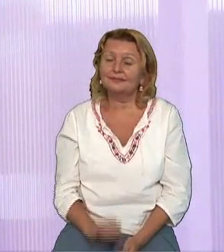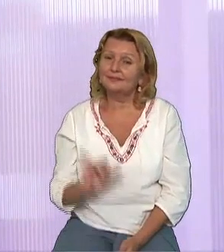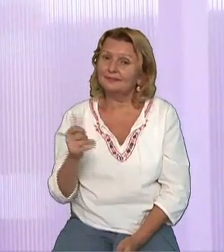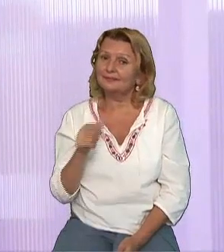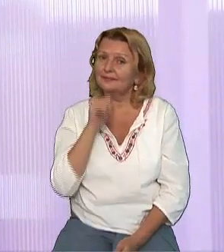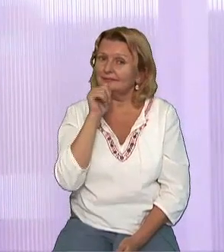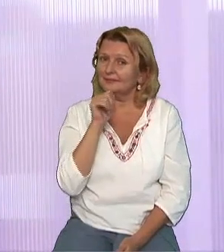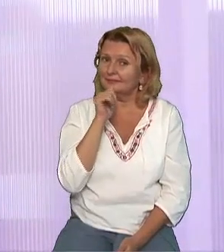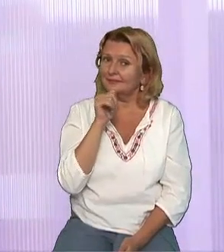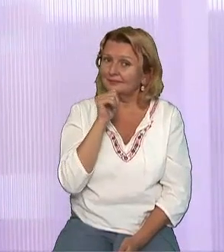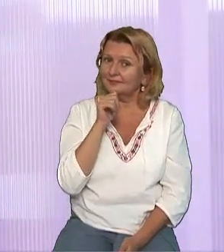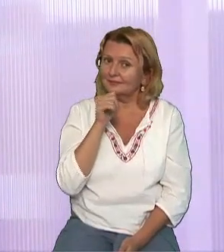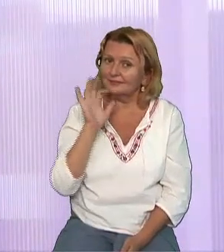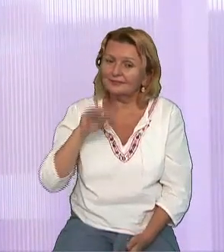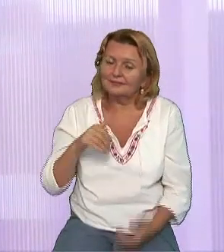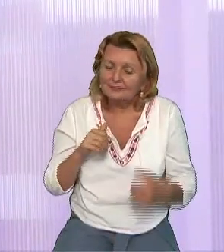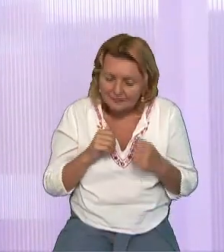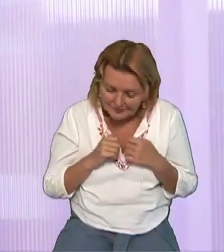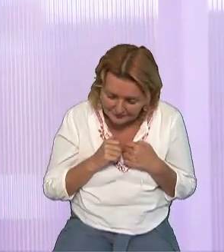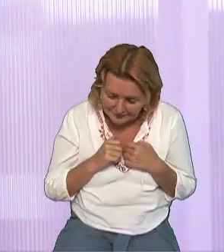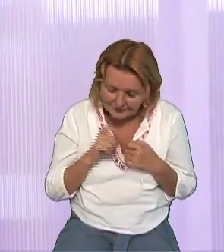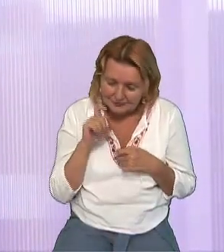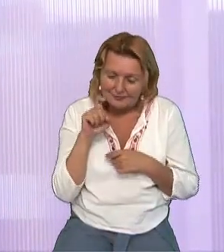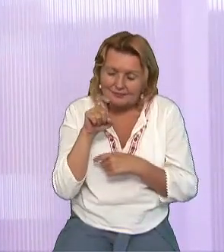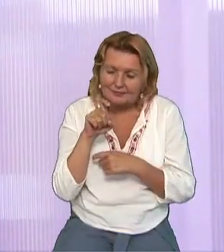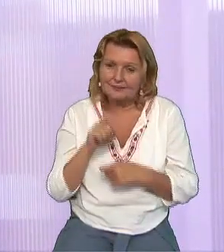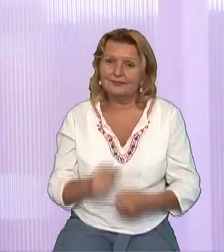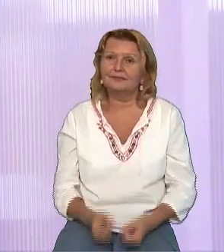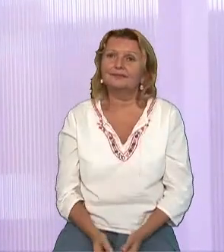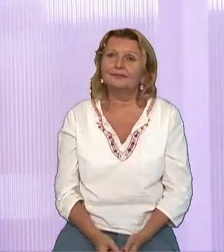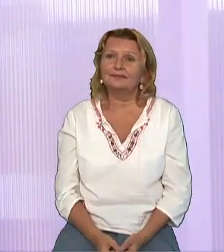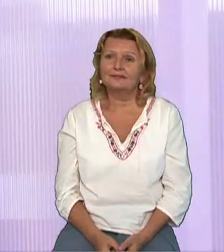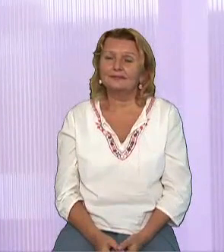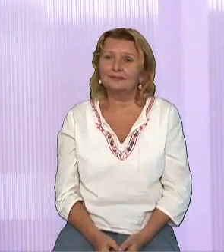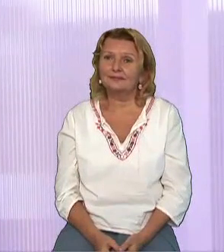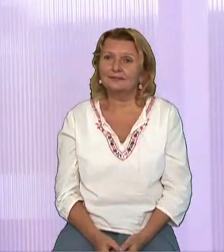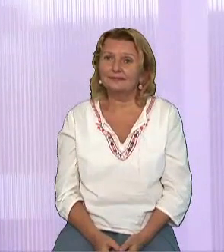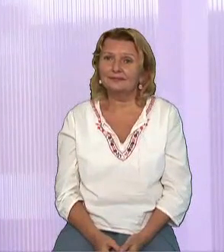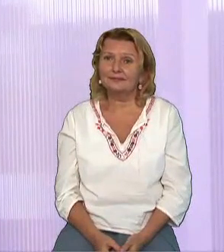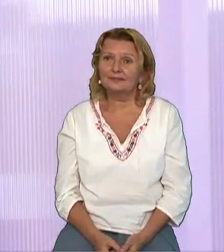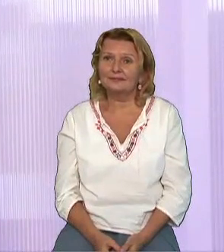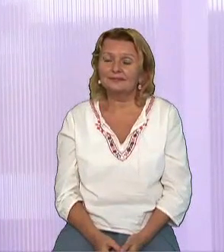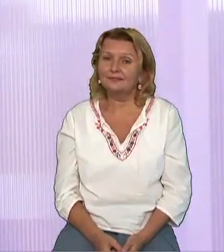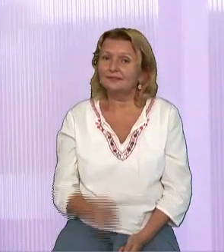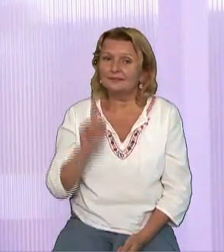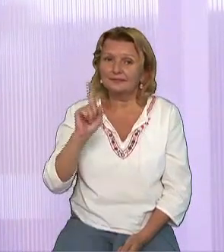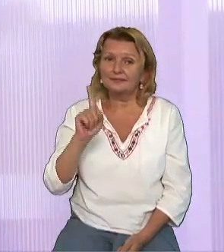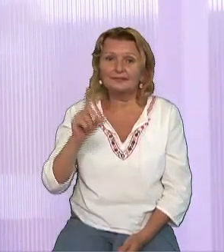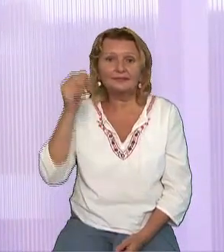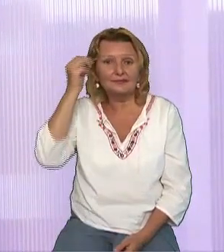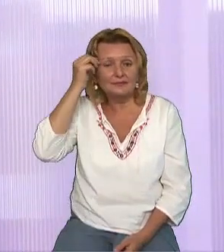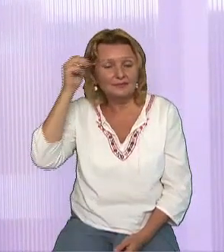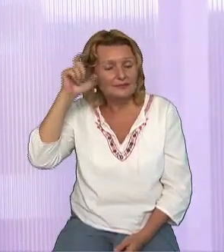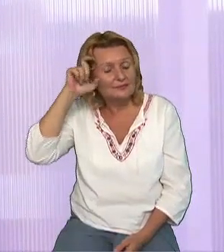înneca, Nici de cum nu șovăi, El și-atunci te va iubi,